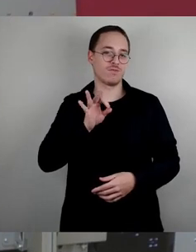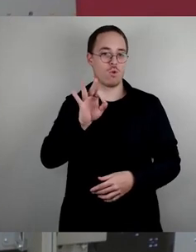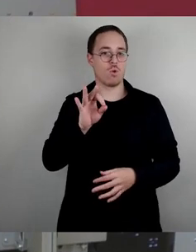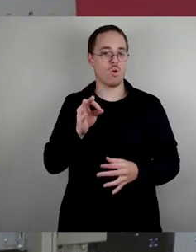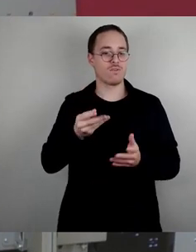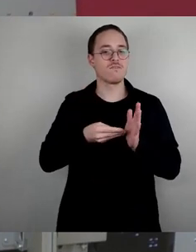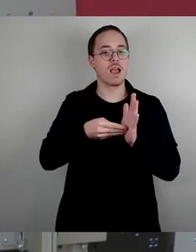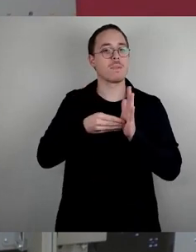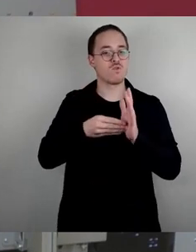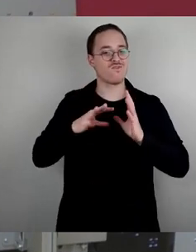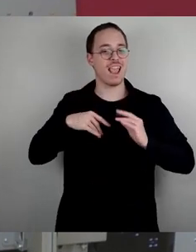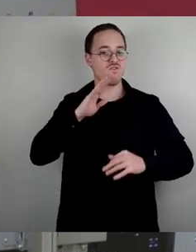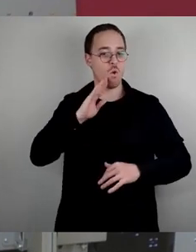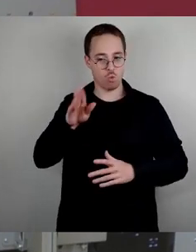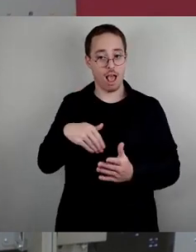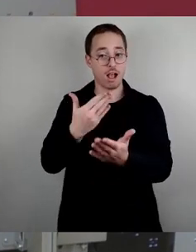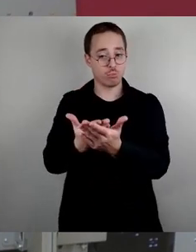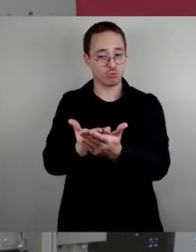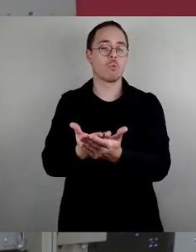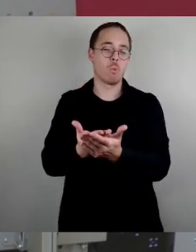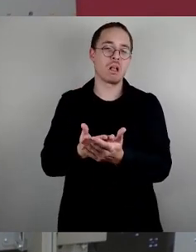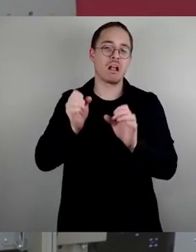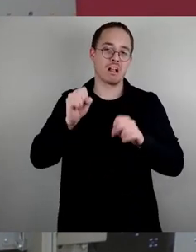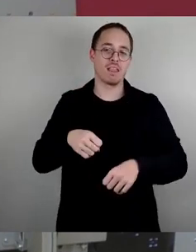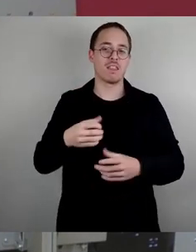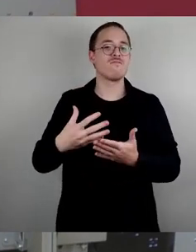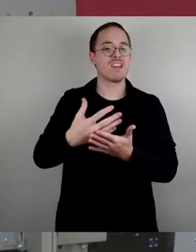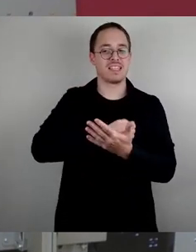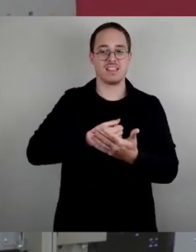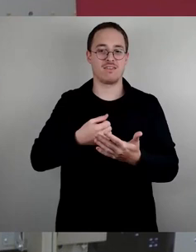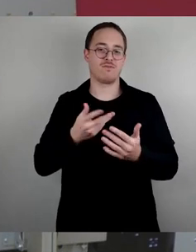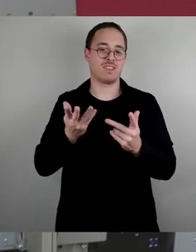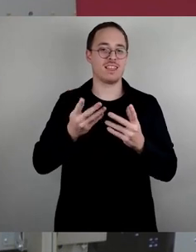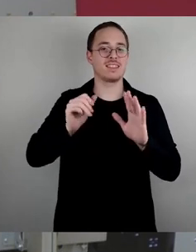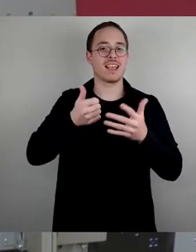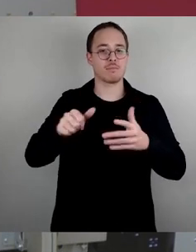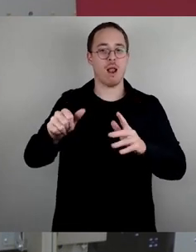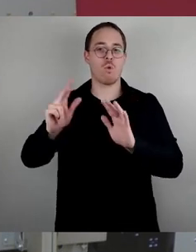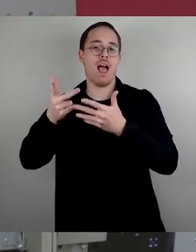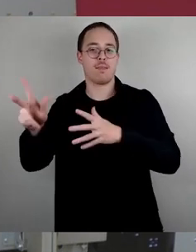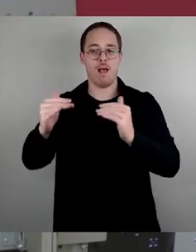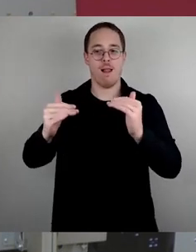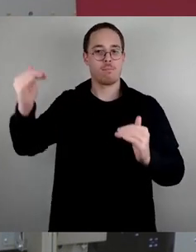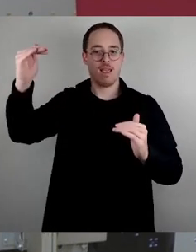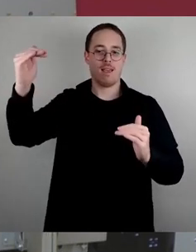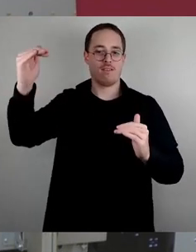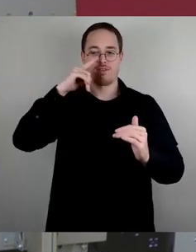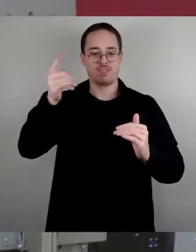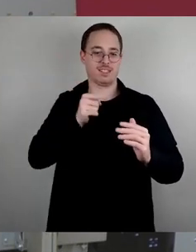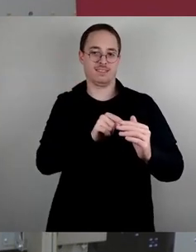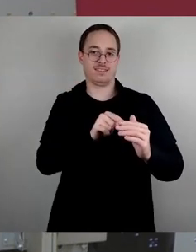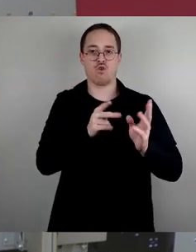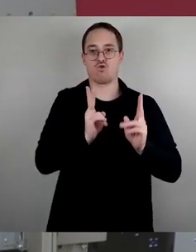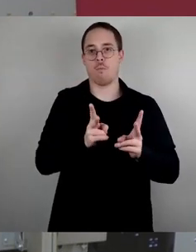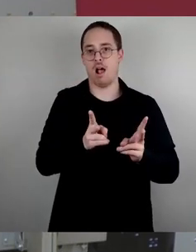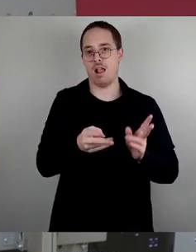die Leute raus, die da drin wohnen. Und das, Sie, ist Einschränkung von Freiheit. Da sage ich mal, das sind Leute, die ihren Reibach machen auf dem Rücken der Dresdnerinnen und